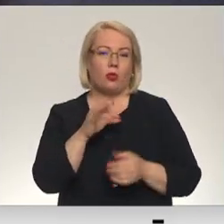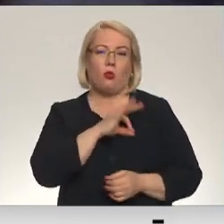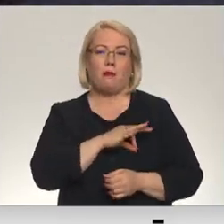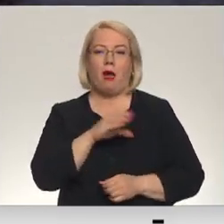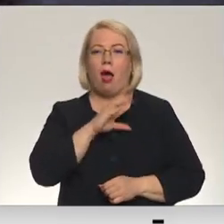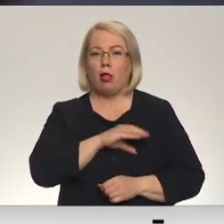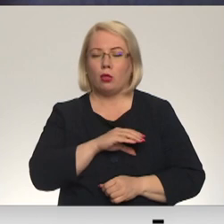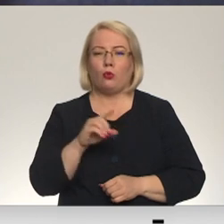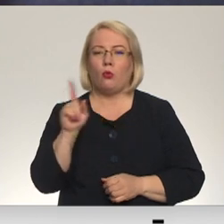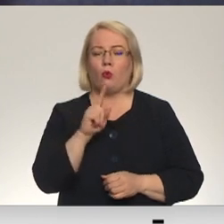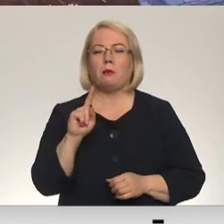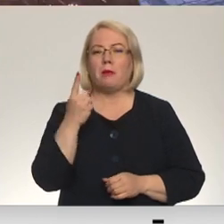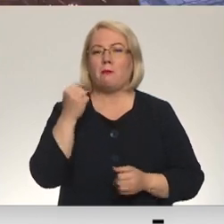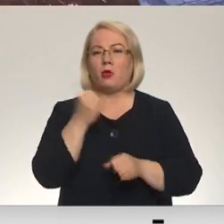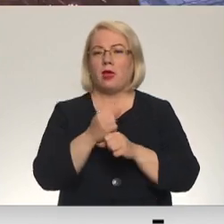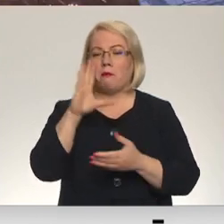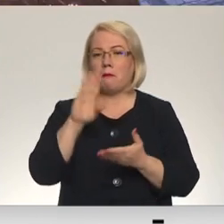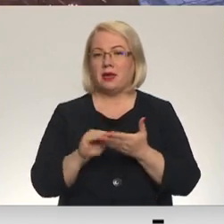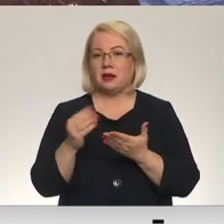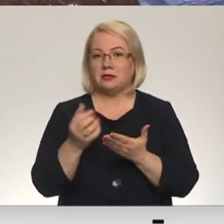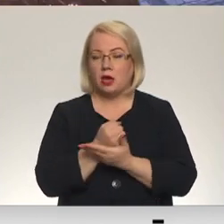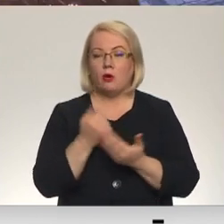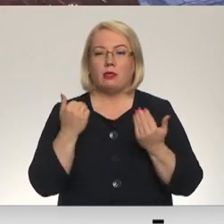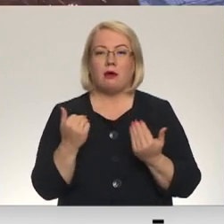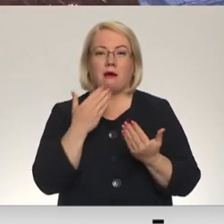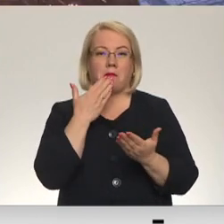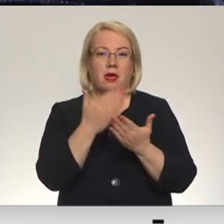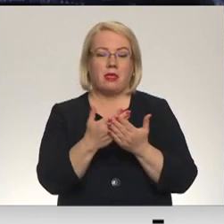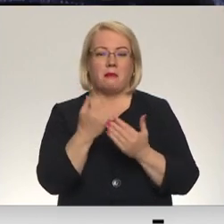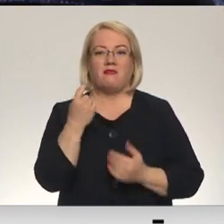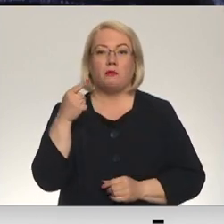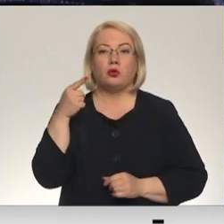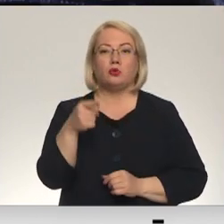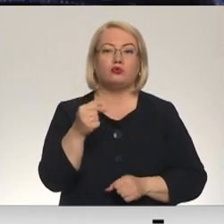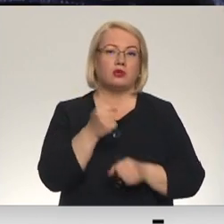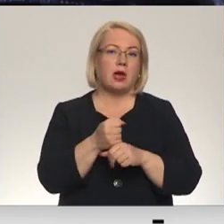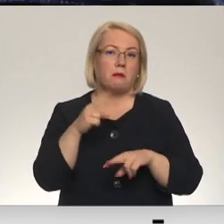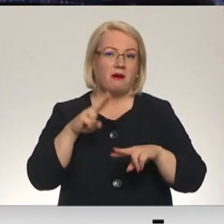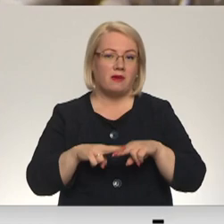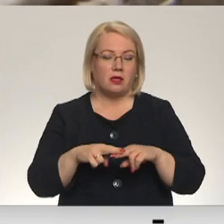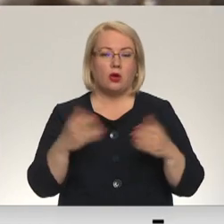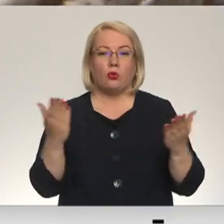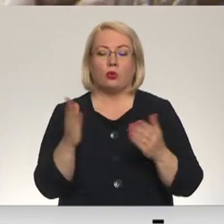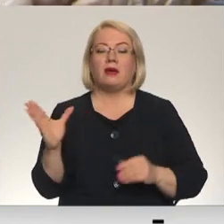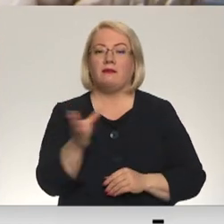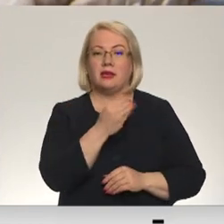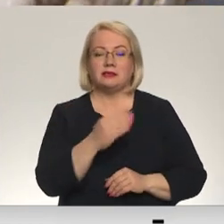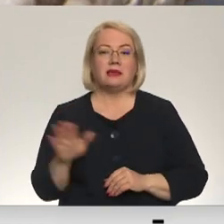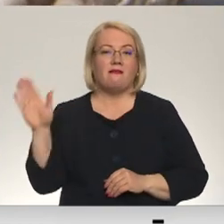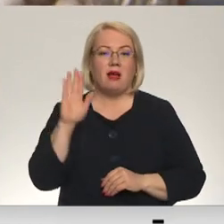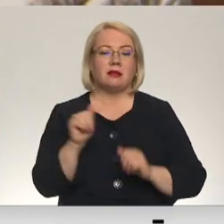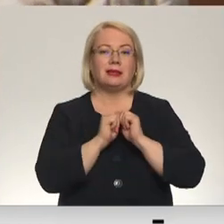un iegūt savu pirmo darba pieredzi. Šogad pieteikties gandrīz 11 tūkstoši darba vietas, kuras visas arī valsts